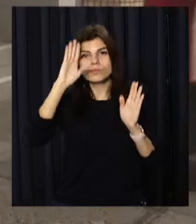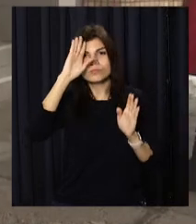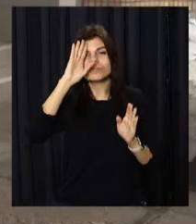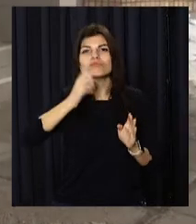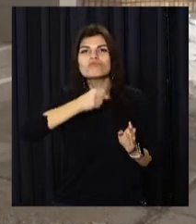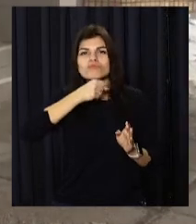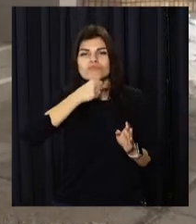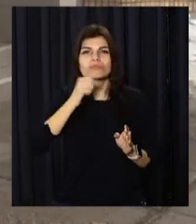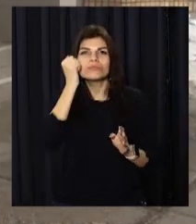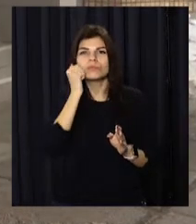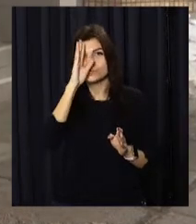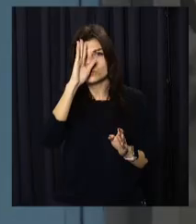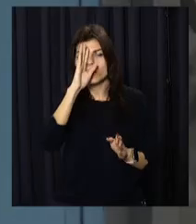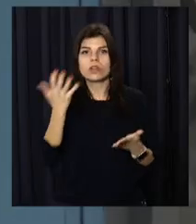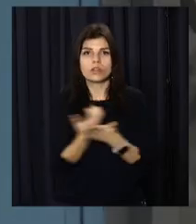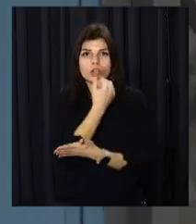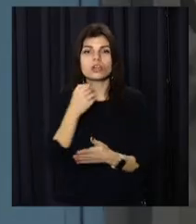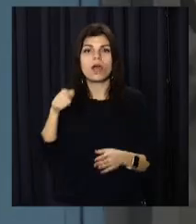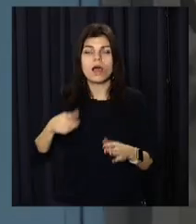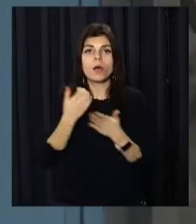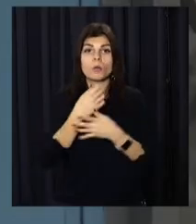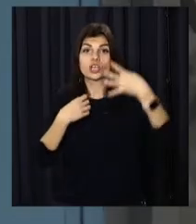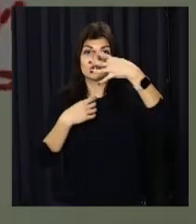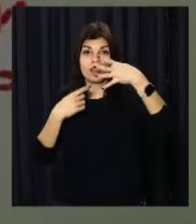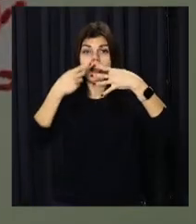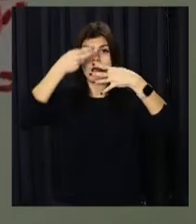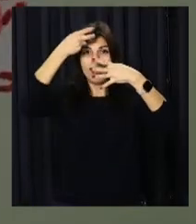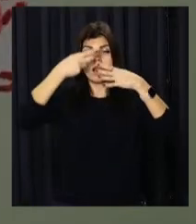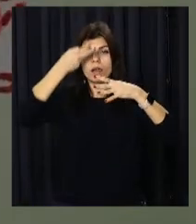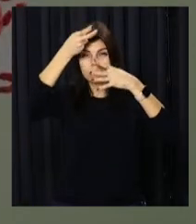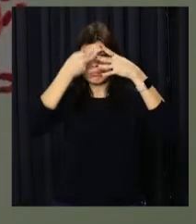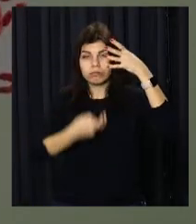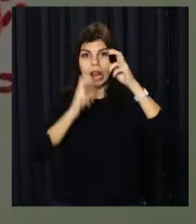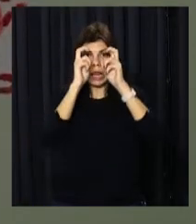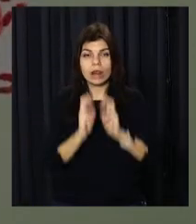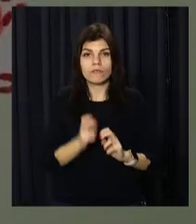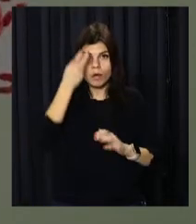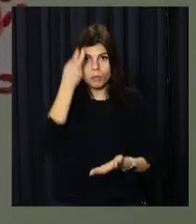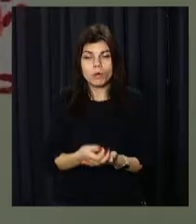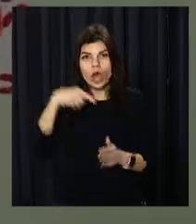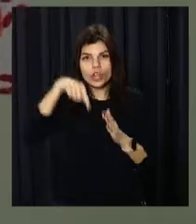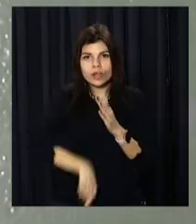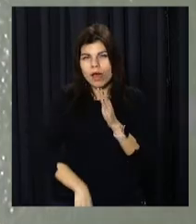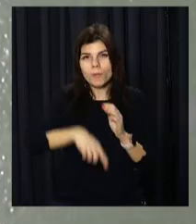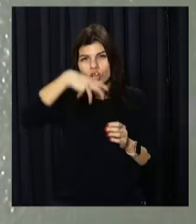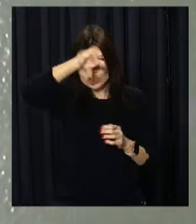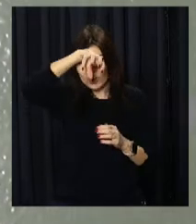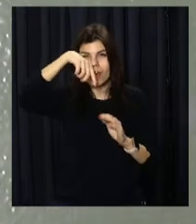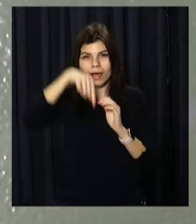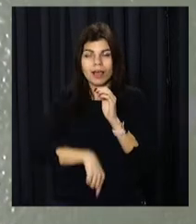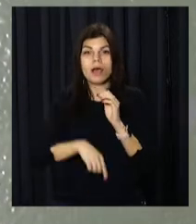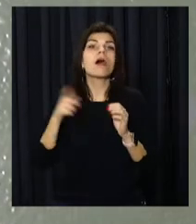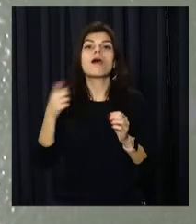Григорія Романенка, знайшли мертвим в шахті вантажного підйомника. Син загиблого, з яким журналісти зв'язалися телефоном,